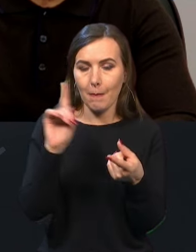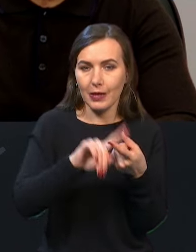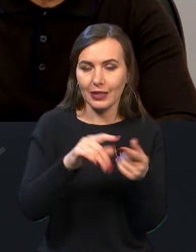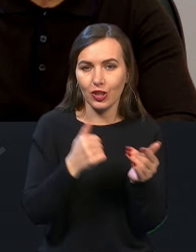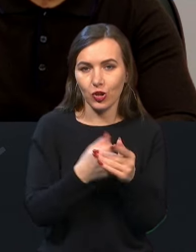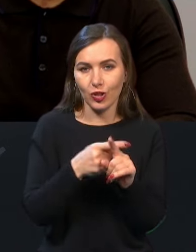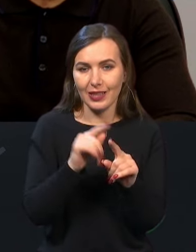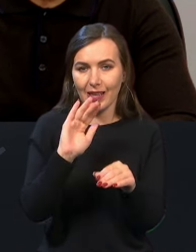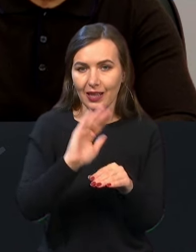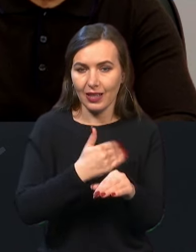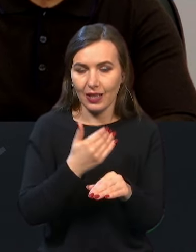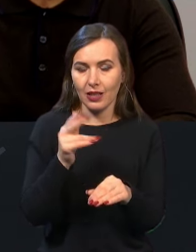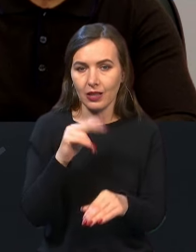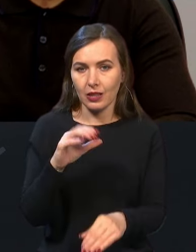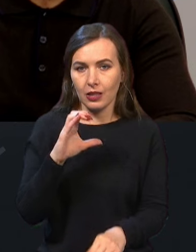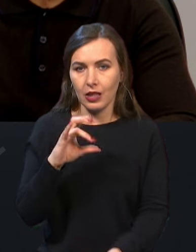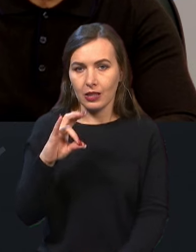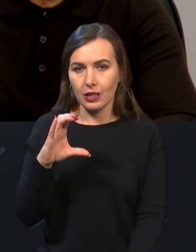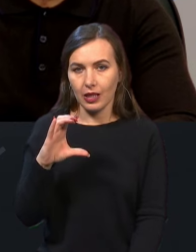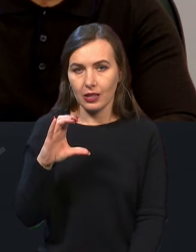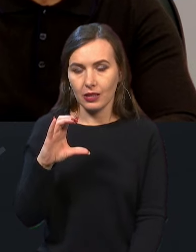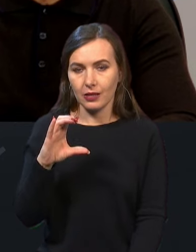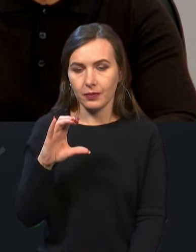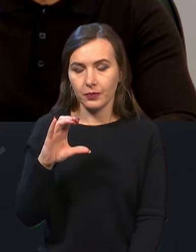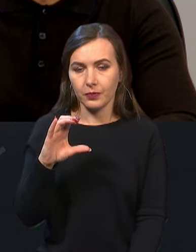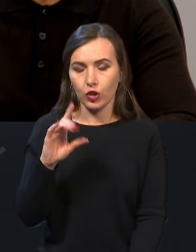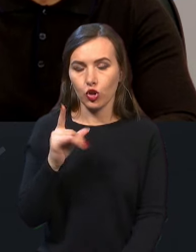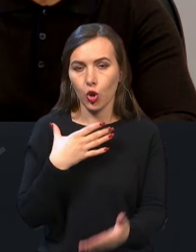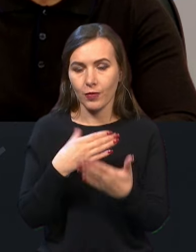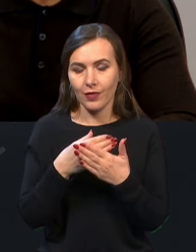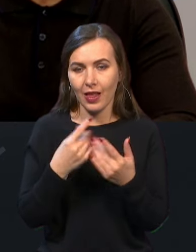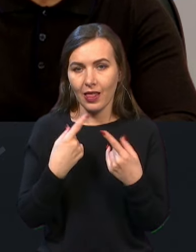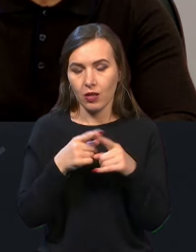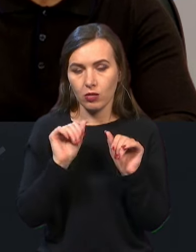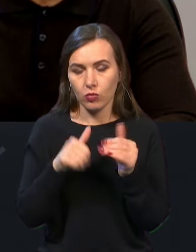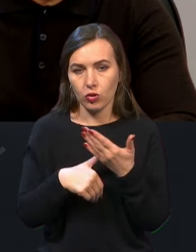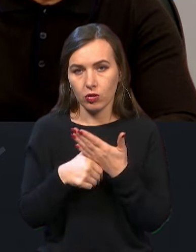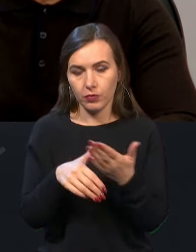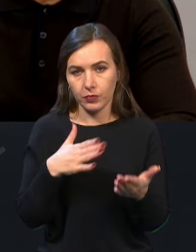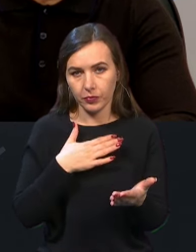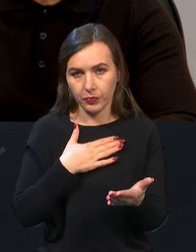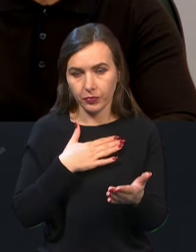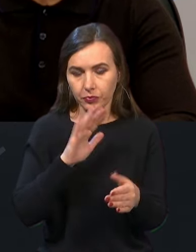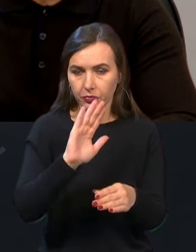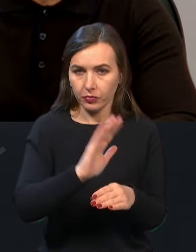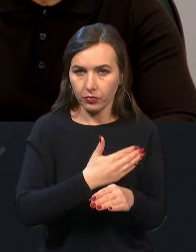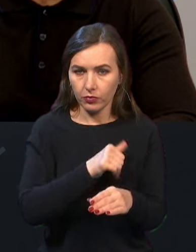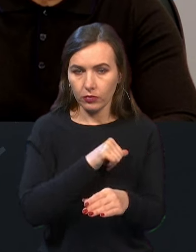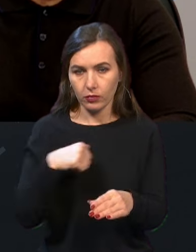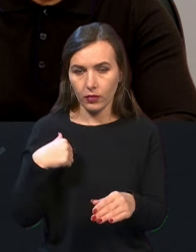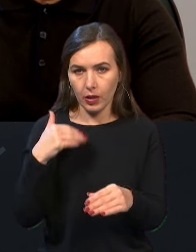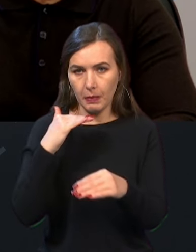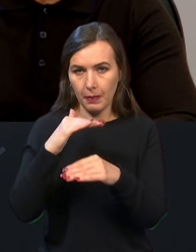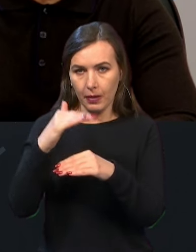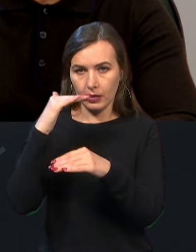цієї ліквідації ДСНСники, щоб своєю технікою змогли допомогти нам демонтувати саме перекриття.